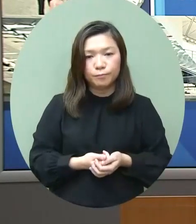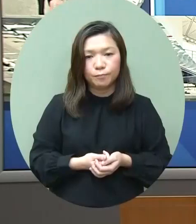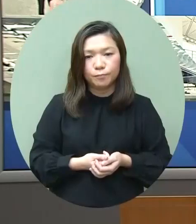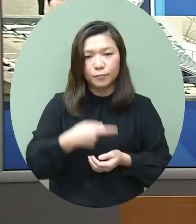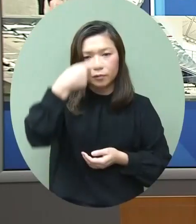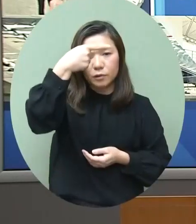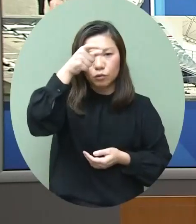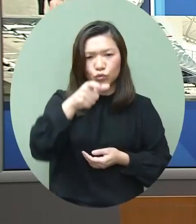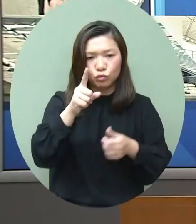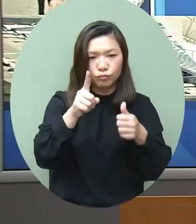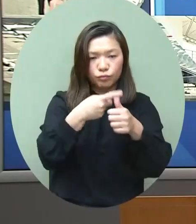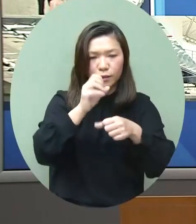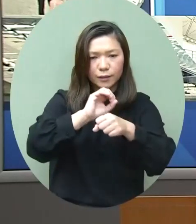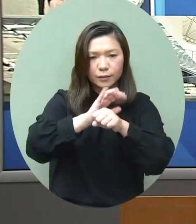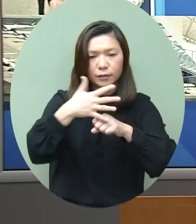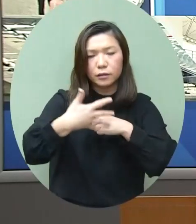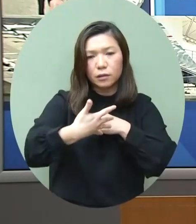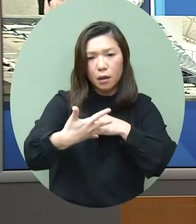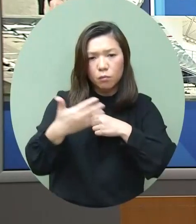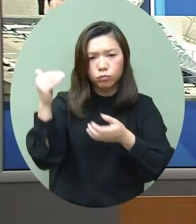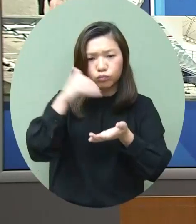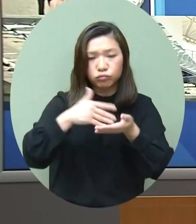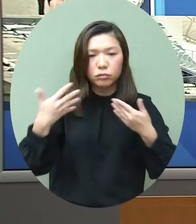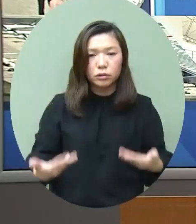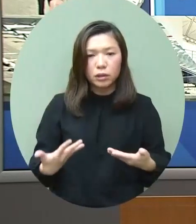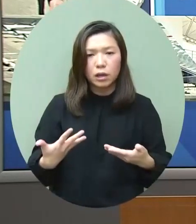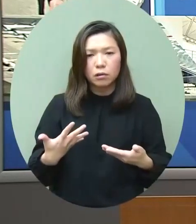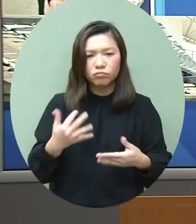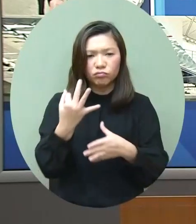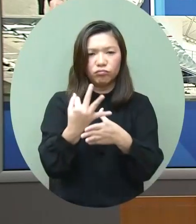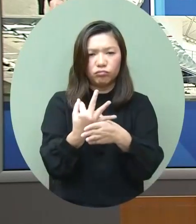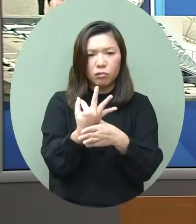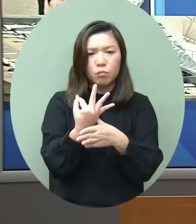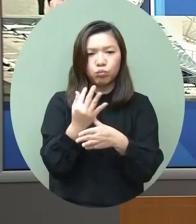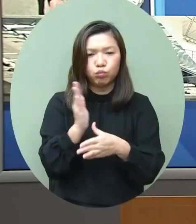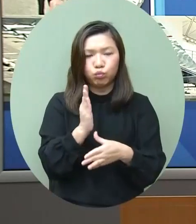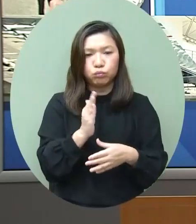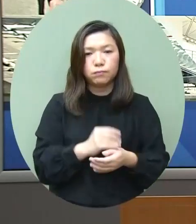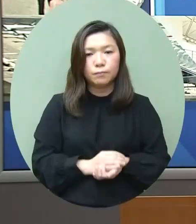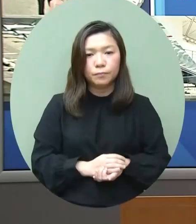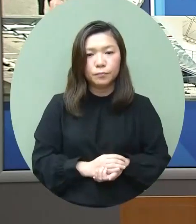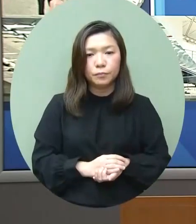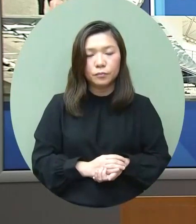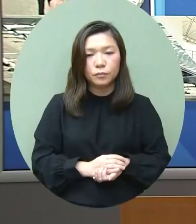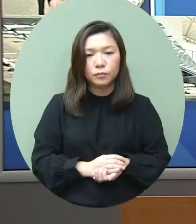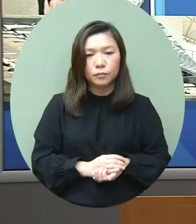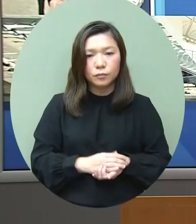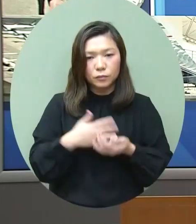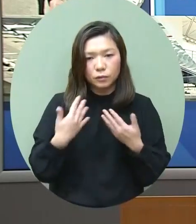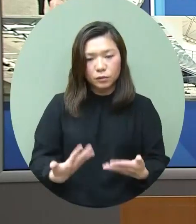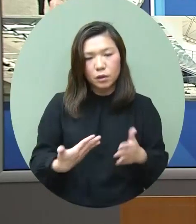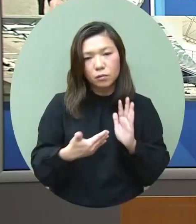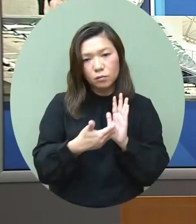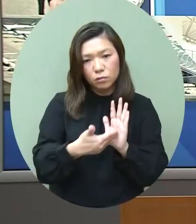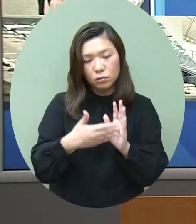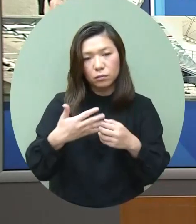月初第五波疫情至今已接近3個月今次抗擊第